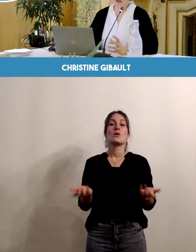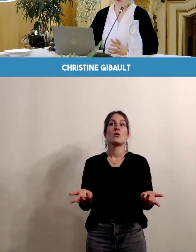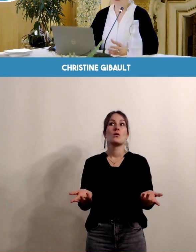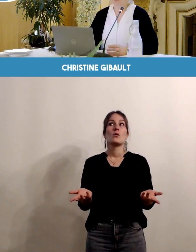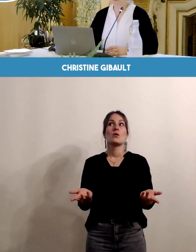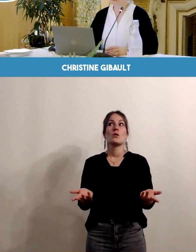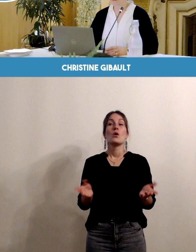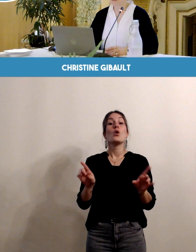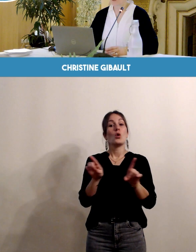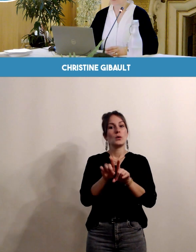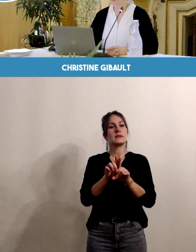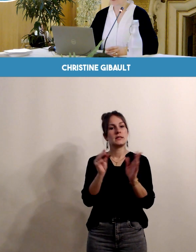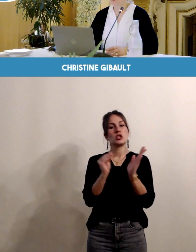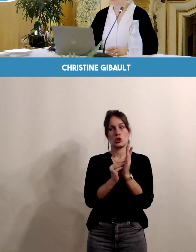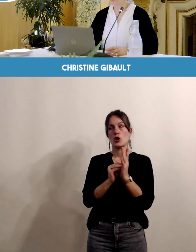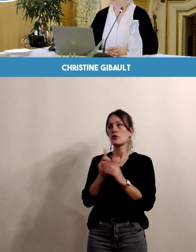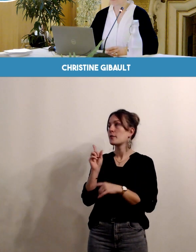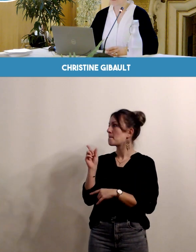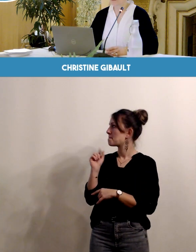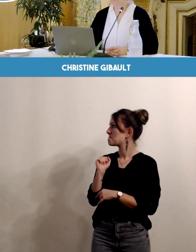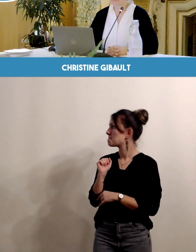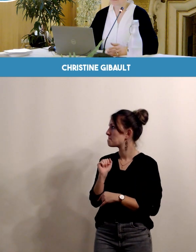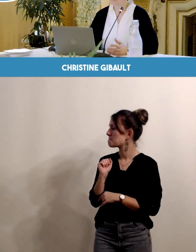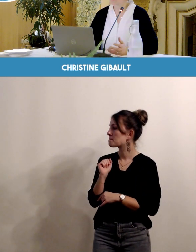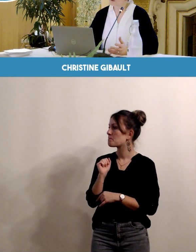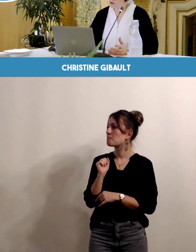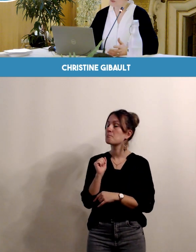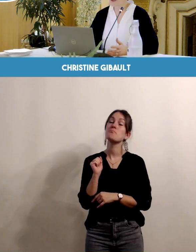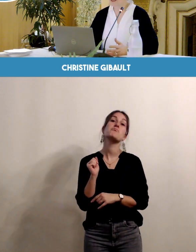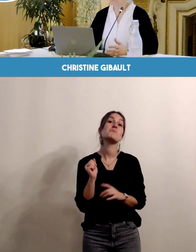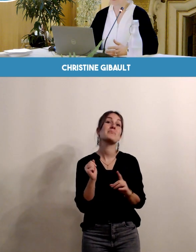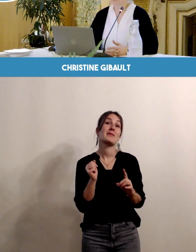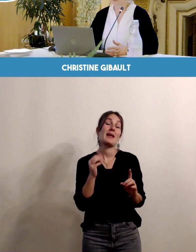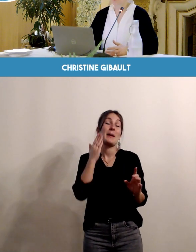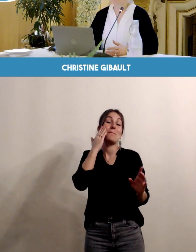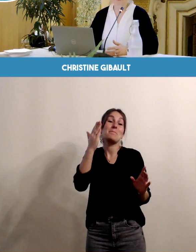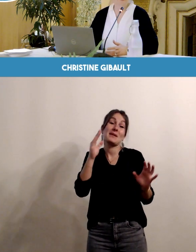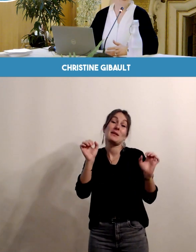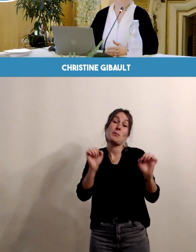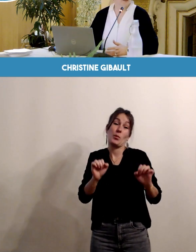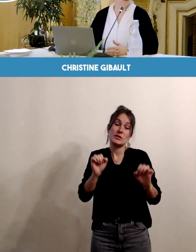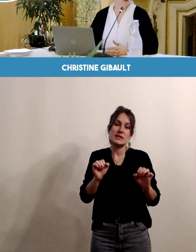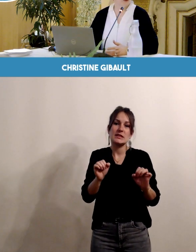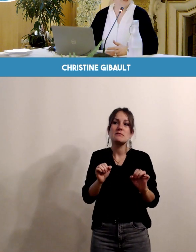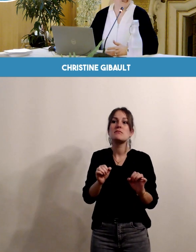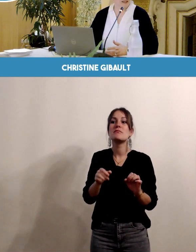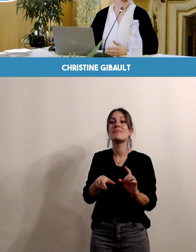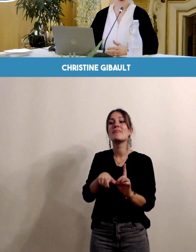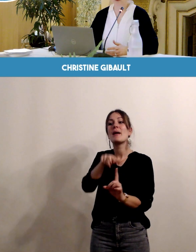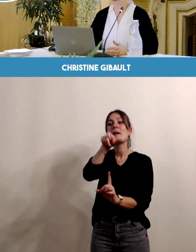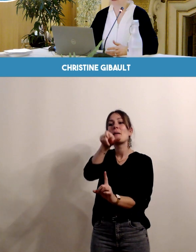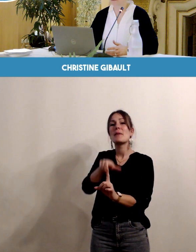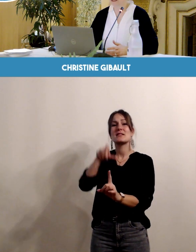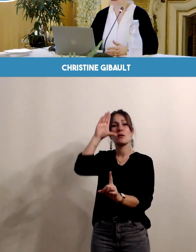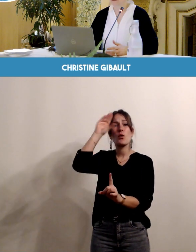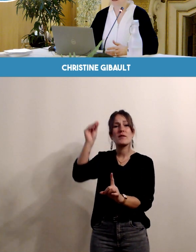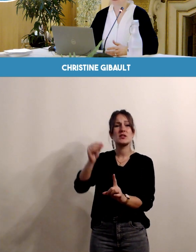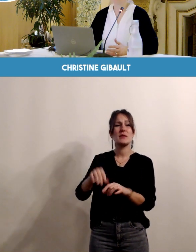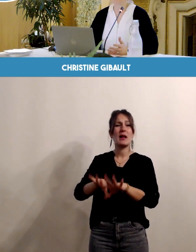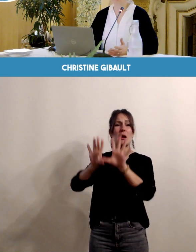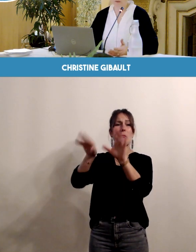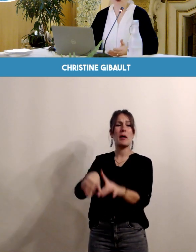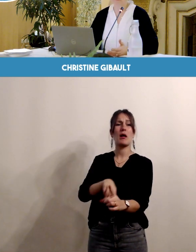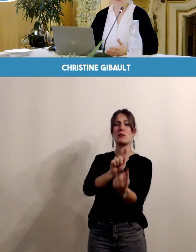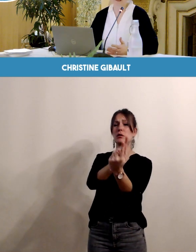Je vous ai aussi noté qu'il est important que le suivi autant que possible soit réalisé par un nombre restreint de professionnels